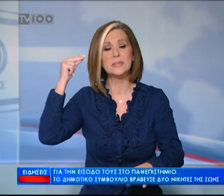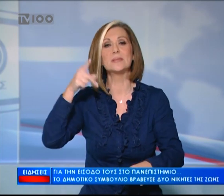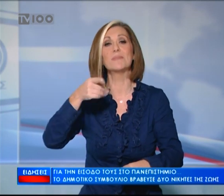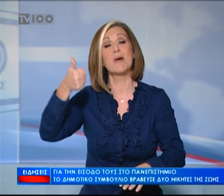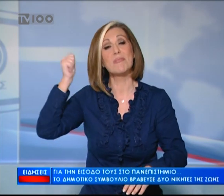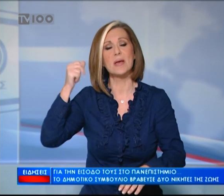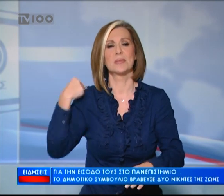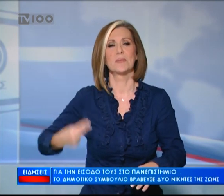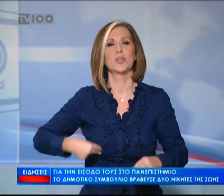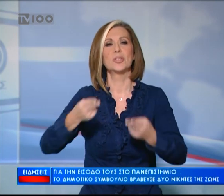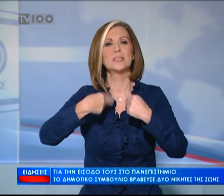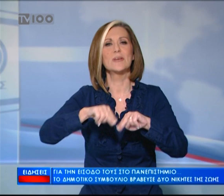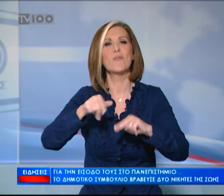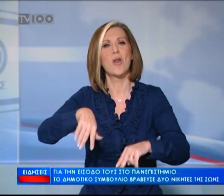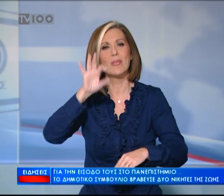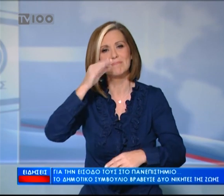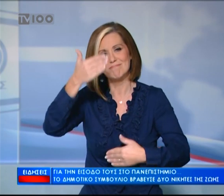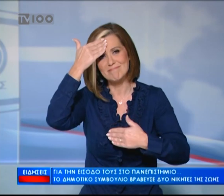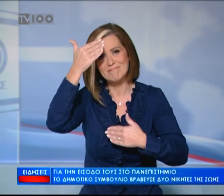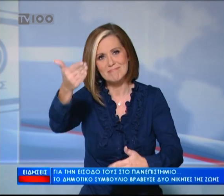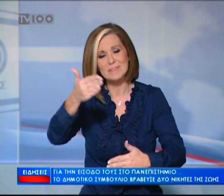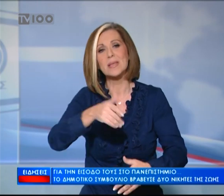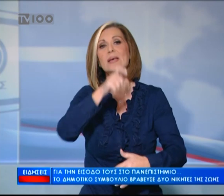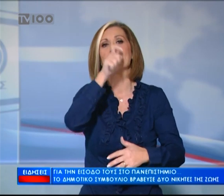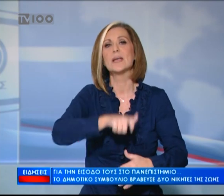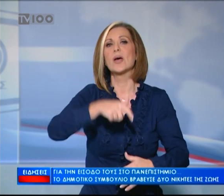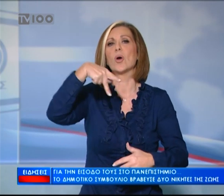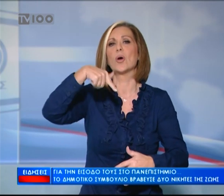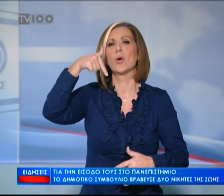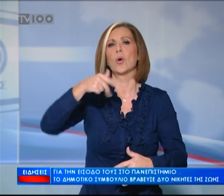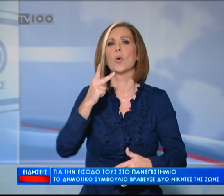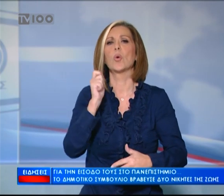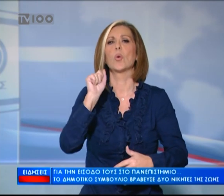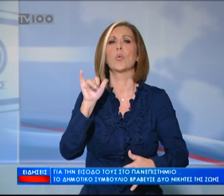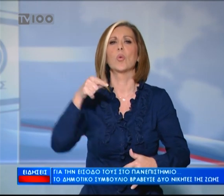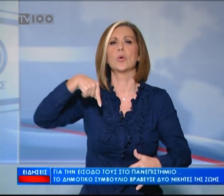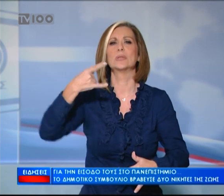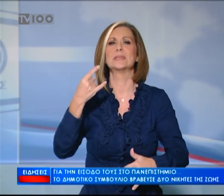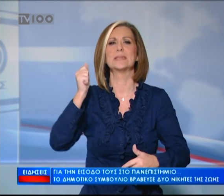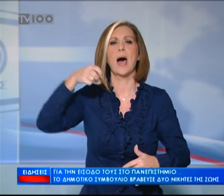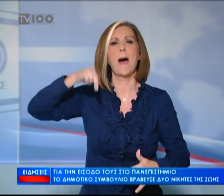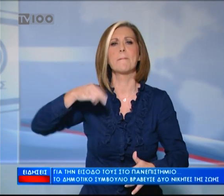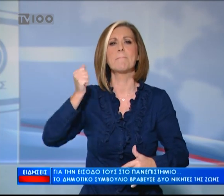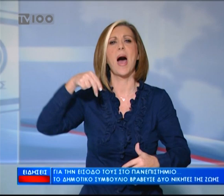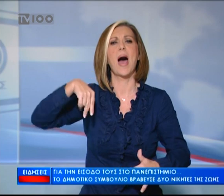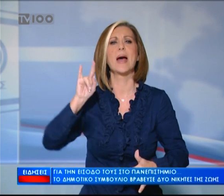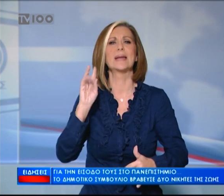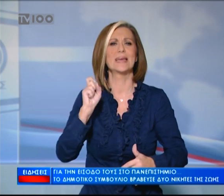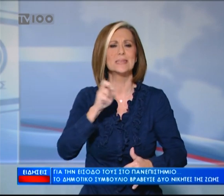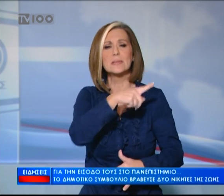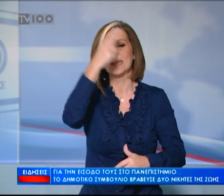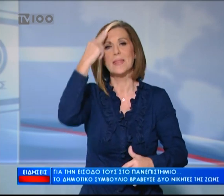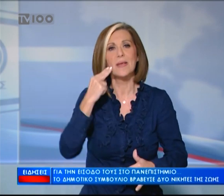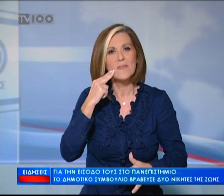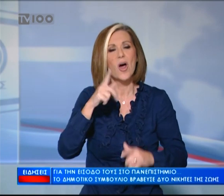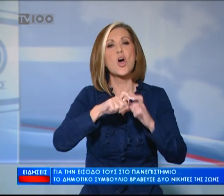τίμησε χθες το Δημοτικό Συμβούλιο της πόλης. Ο Γιώργος Γκουτζαμάνης, με προβλήματα όρασης, πέρασε στη Σχολή Μουσικής Επιστήμης και Τεχνών